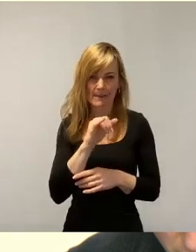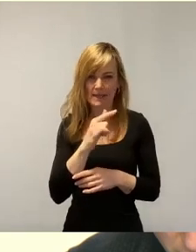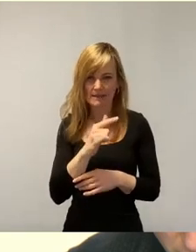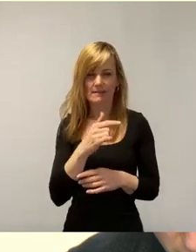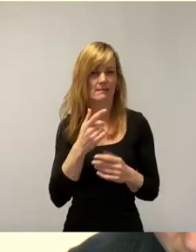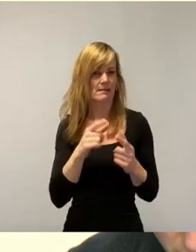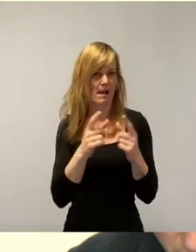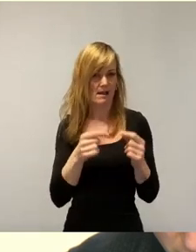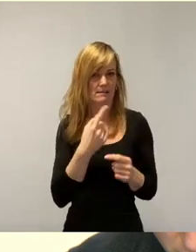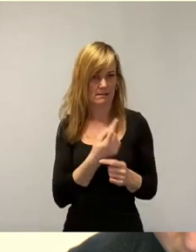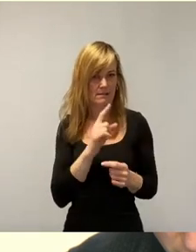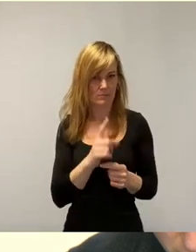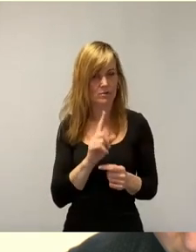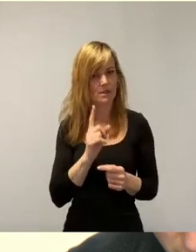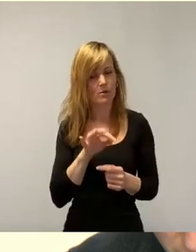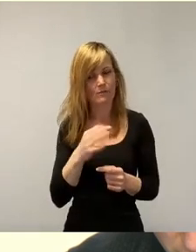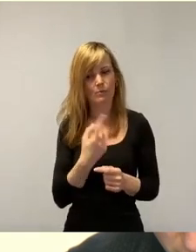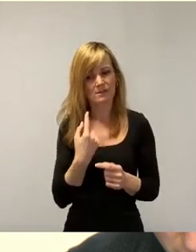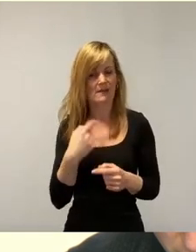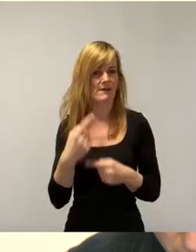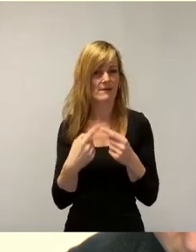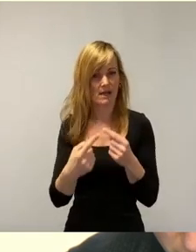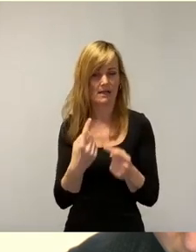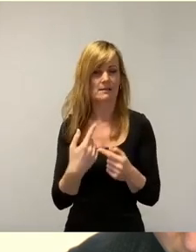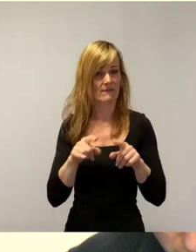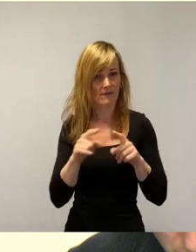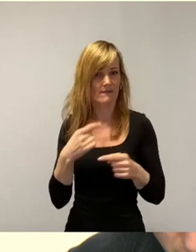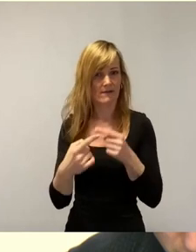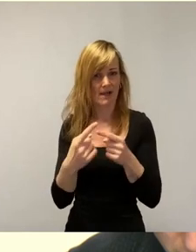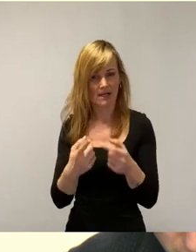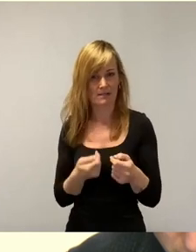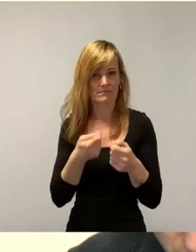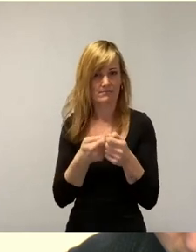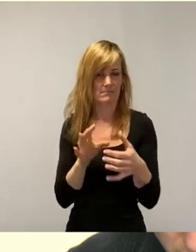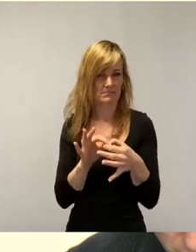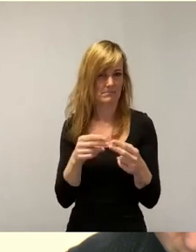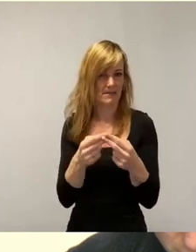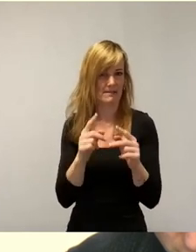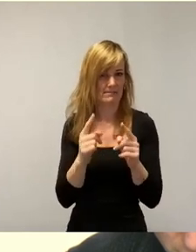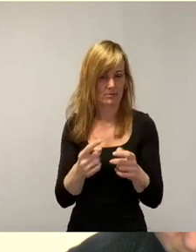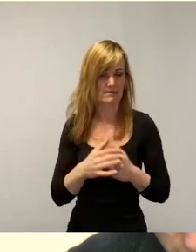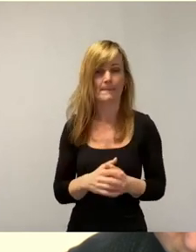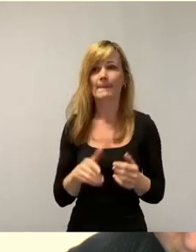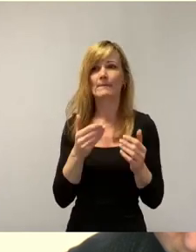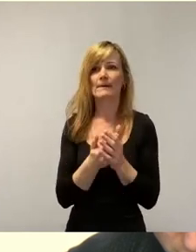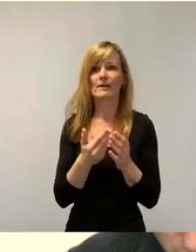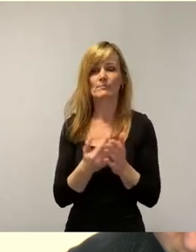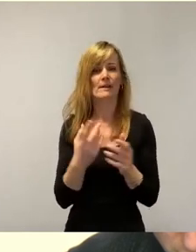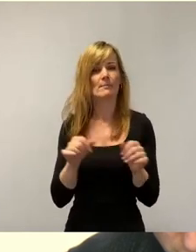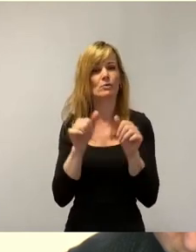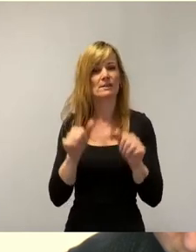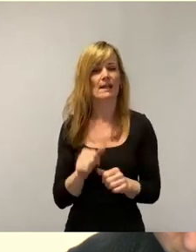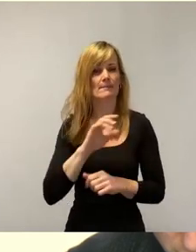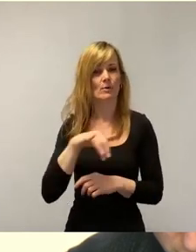auch an unsere Verfahren, an unsere Fachverfahren anschließen können. Und was beispielsweise das Modellprojekt der